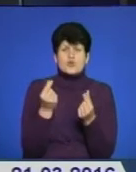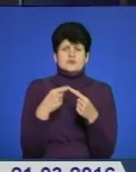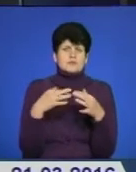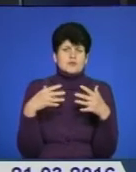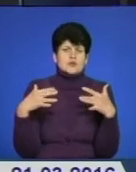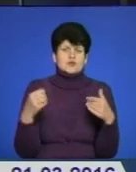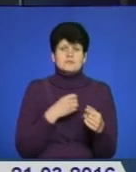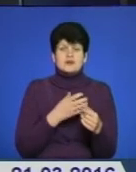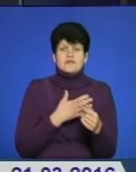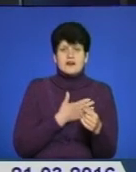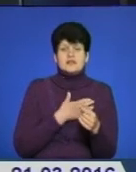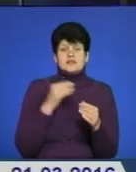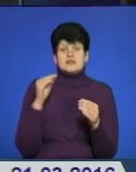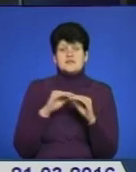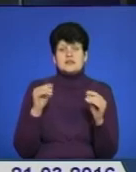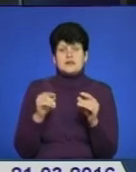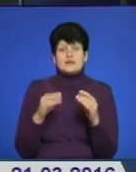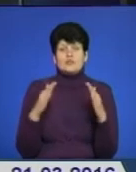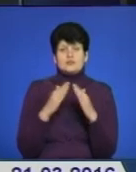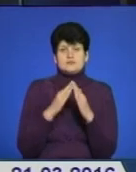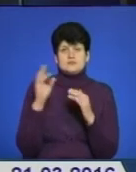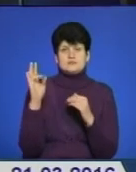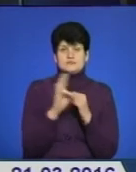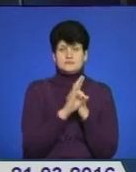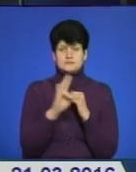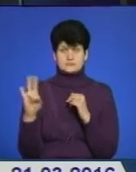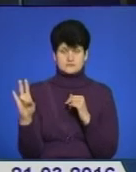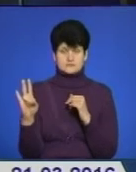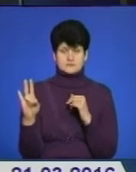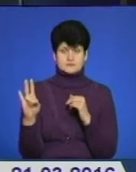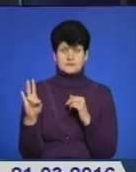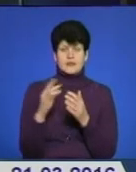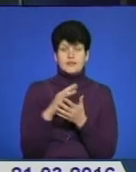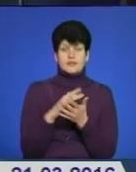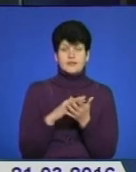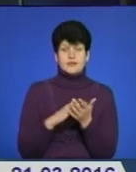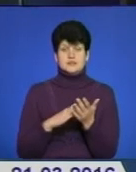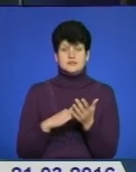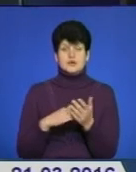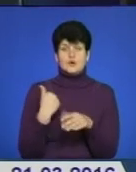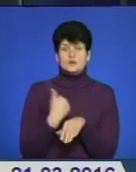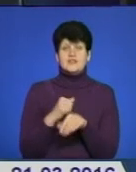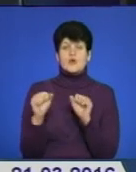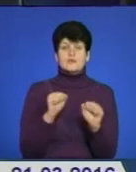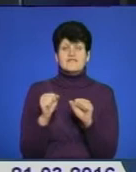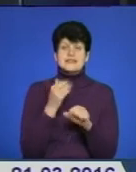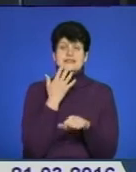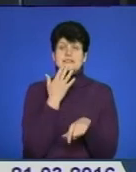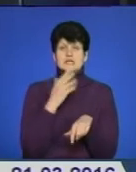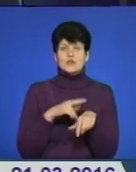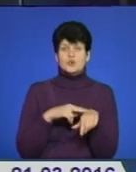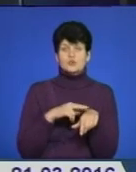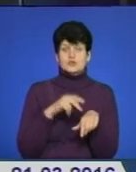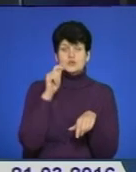до шкільного закладу та будинку священнослужителів. Детальніше про це у сюжеті сектора комунікації Головного управління Національної поліції